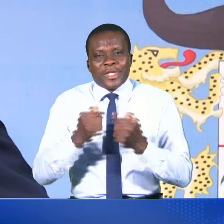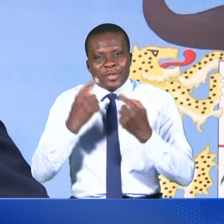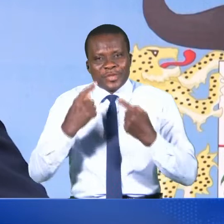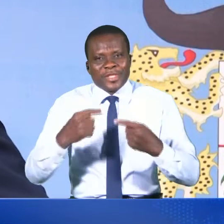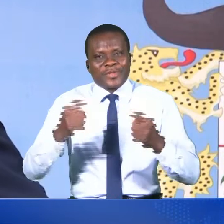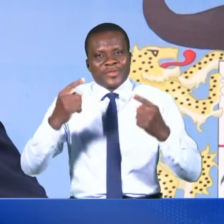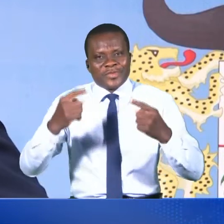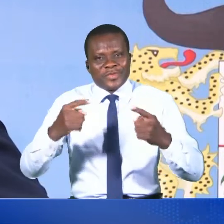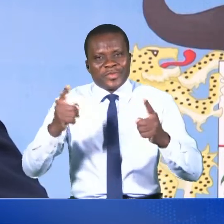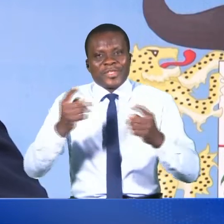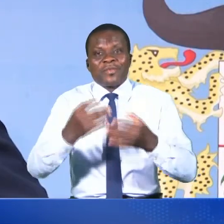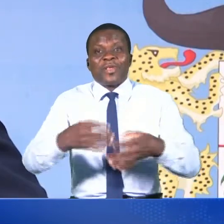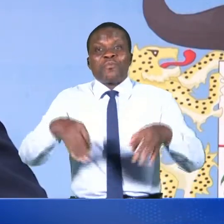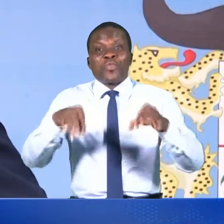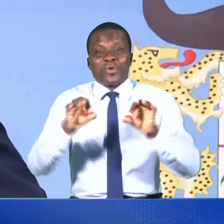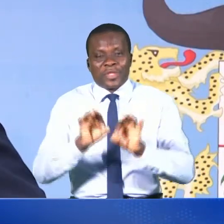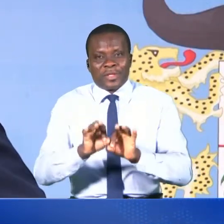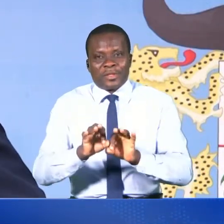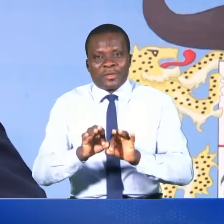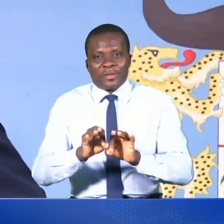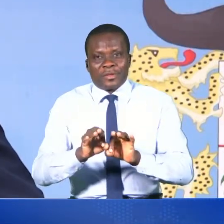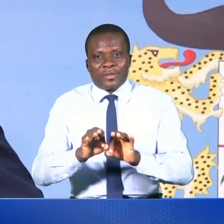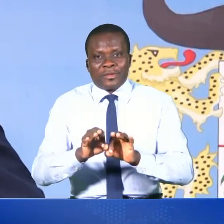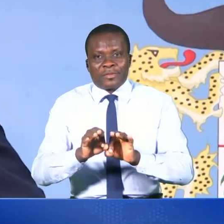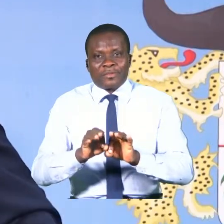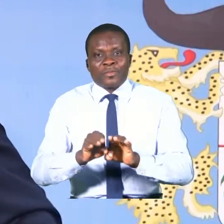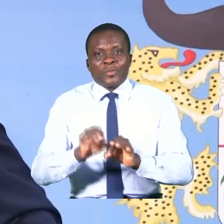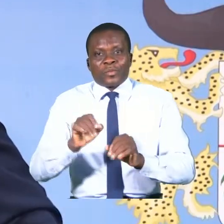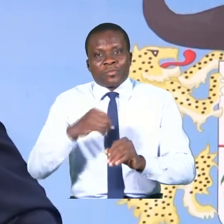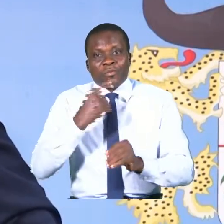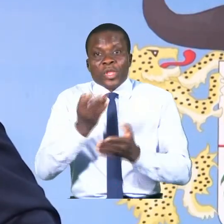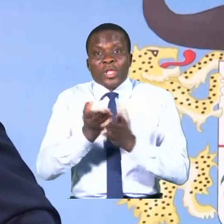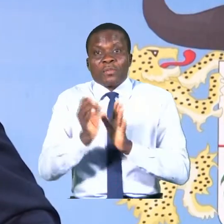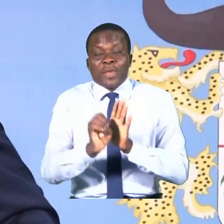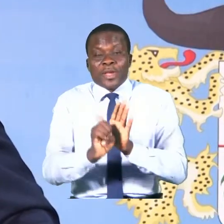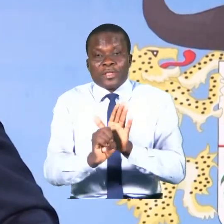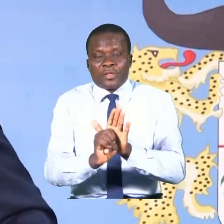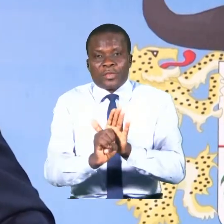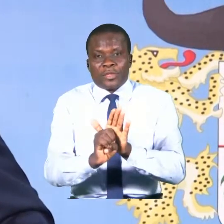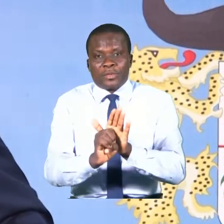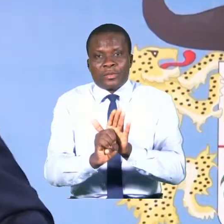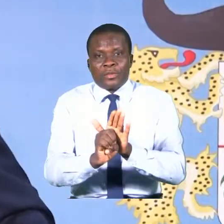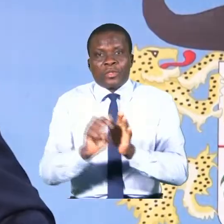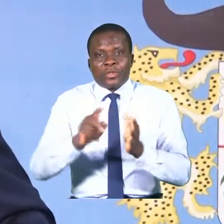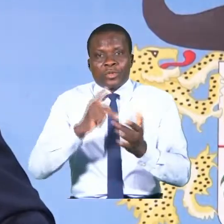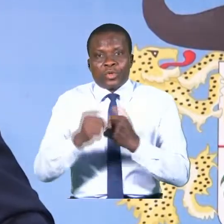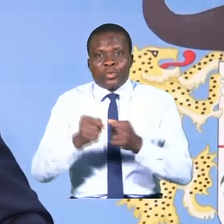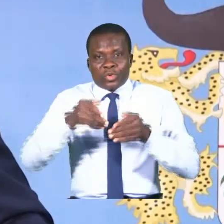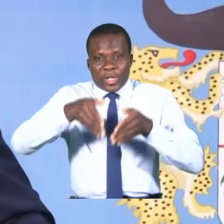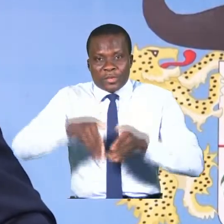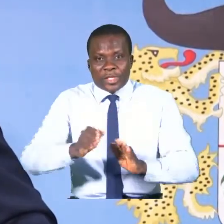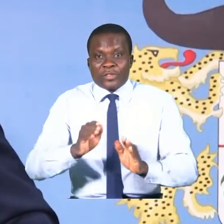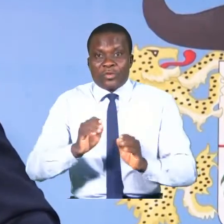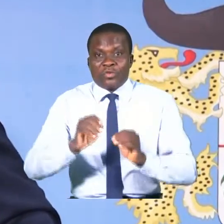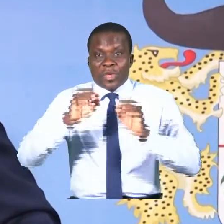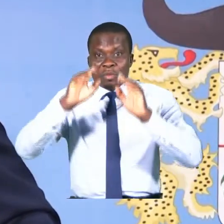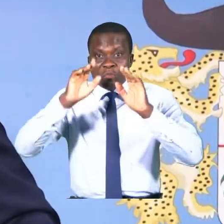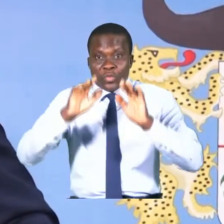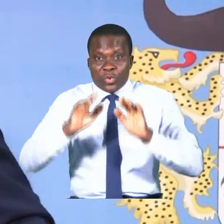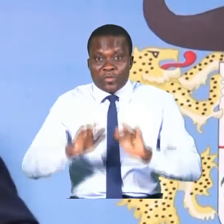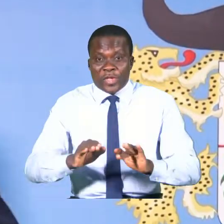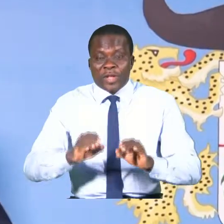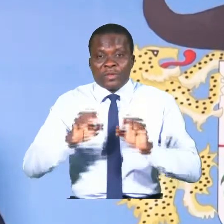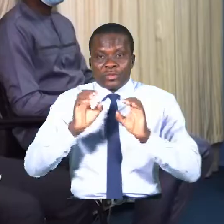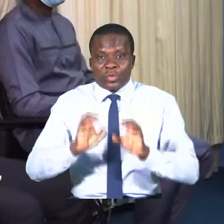importants. Je vais citer par exemple le programme d'assainissement pluvial de